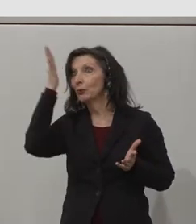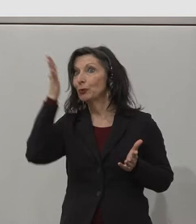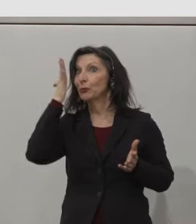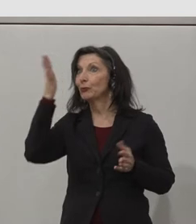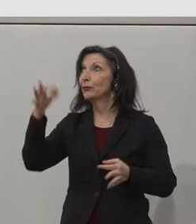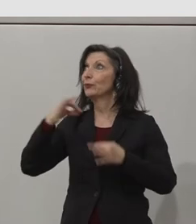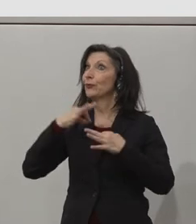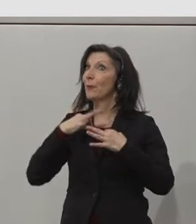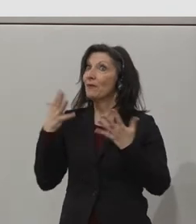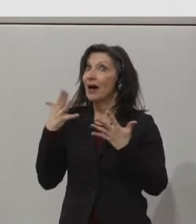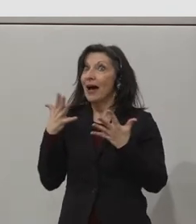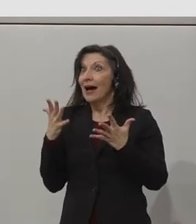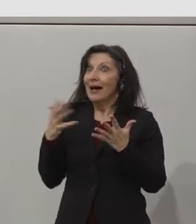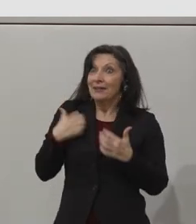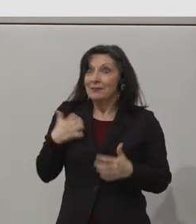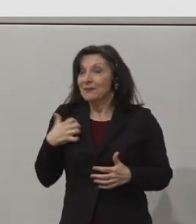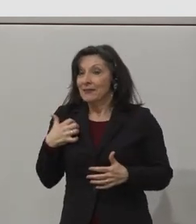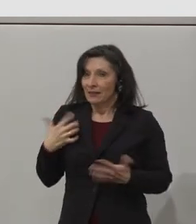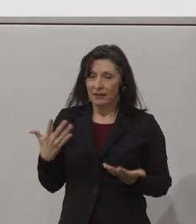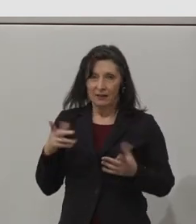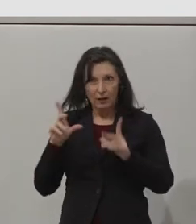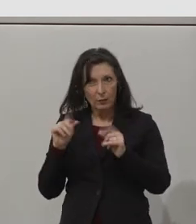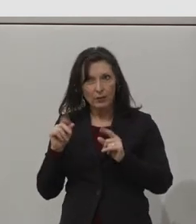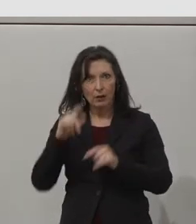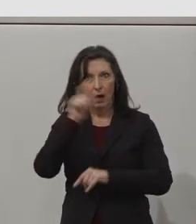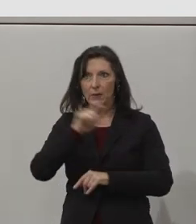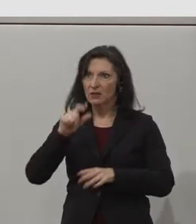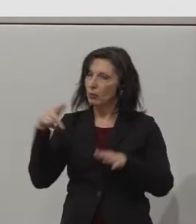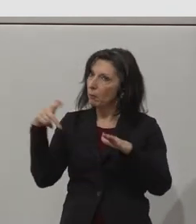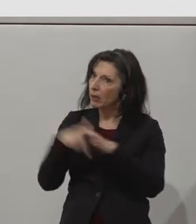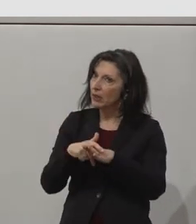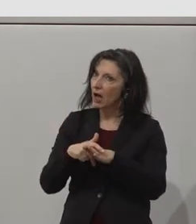you a bit longer, but people with disabilities have what it takes to succeed.